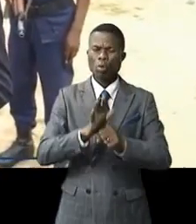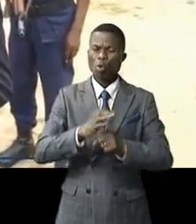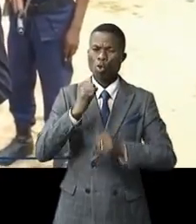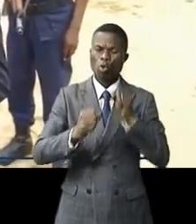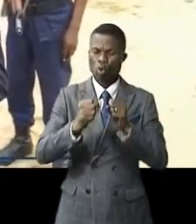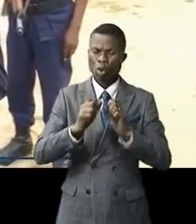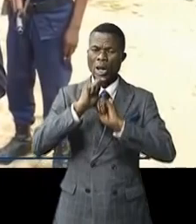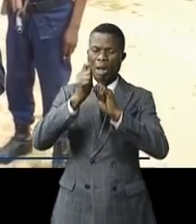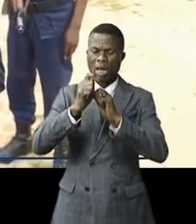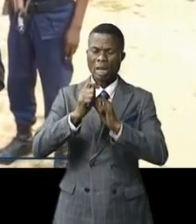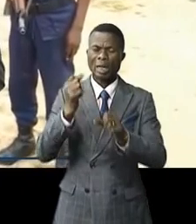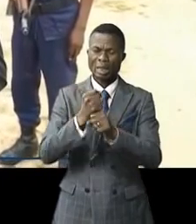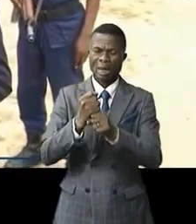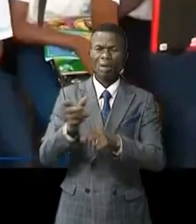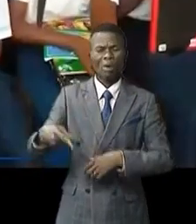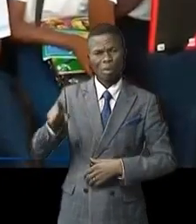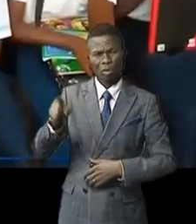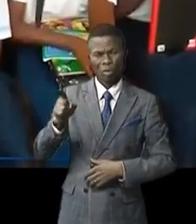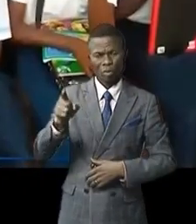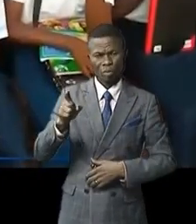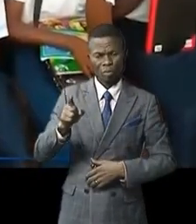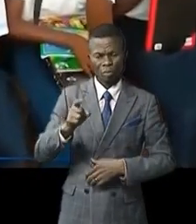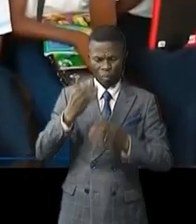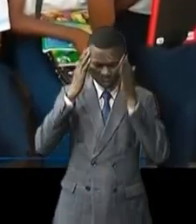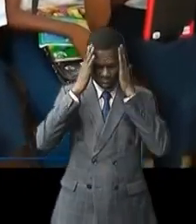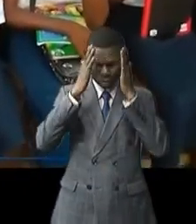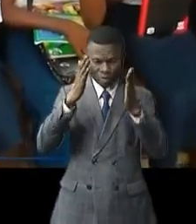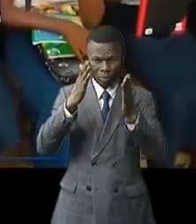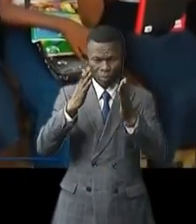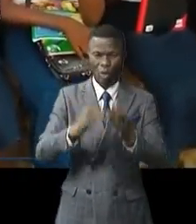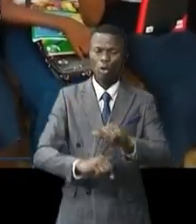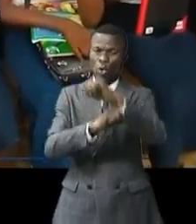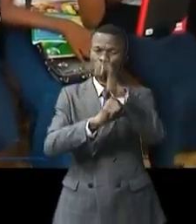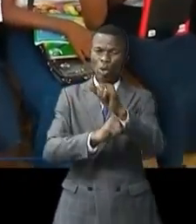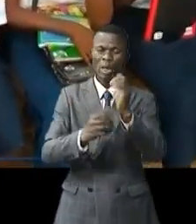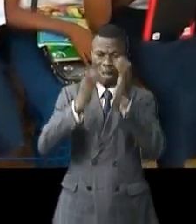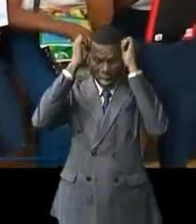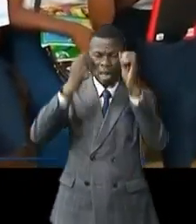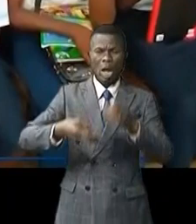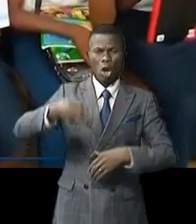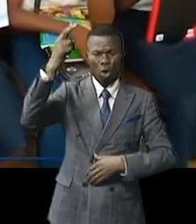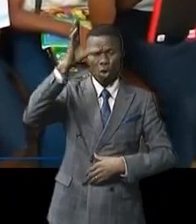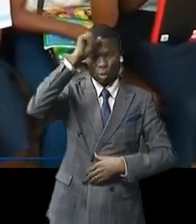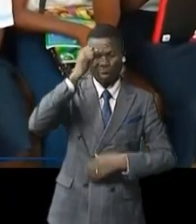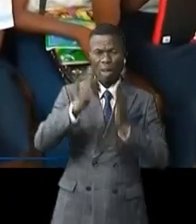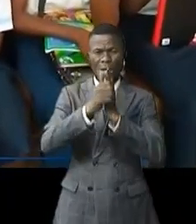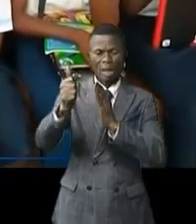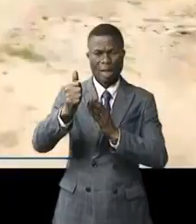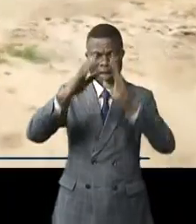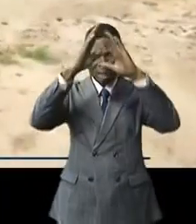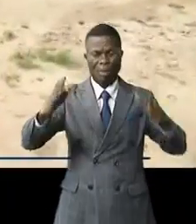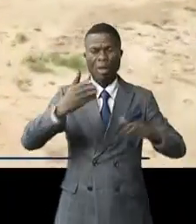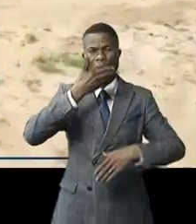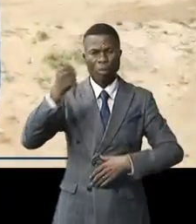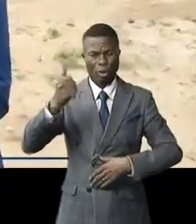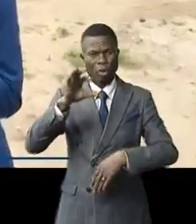considérables du gouverneur Willy Tundal-Hassang à maintenir très haut la barre de la qualité de l'éducation au Kouilou par la qualité des infrastructures.